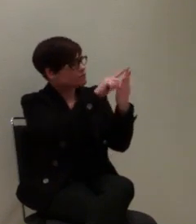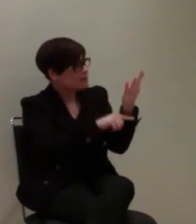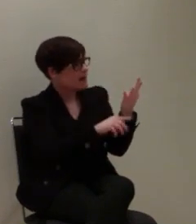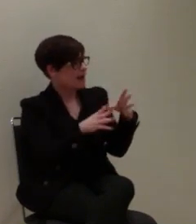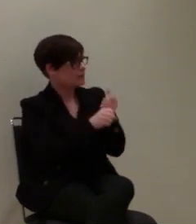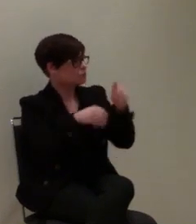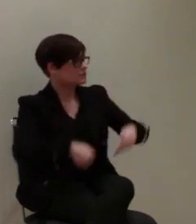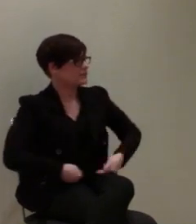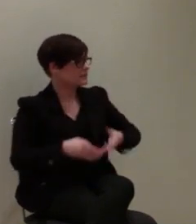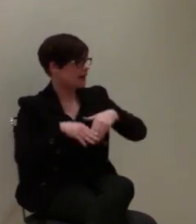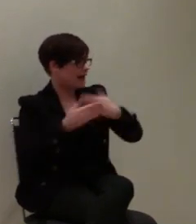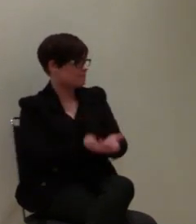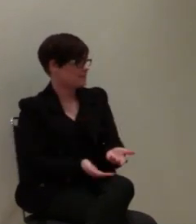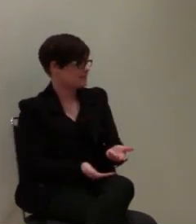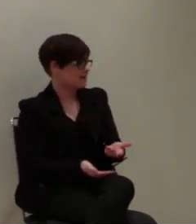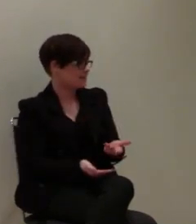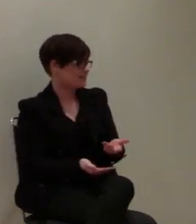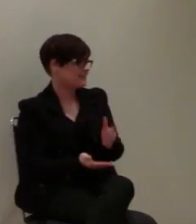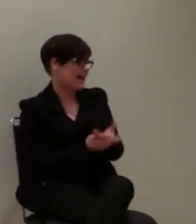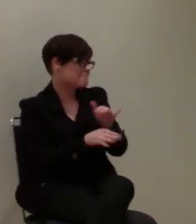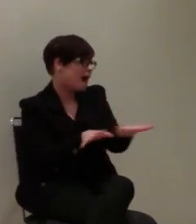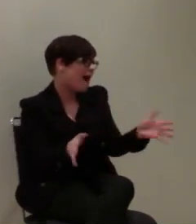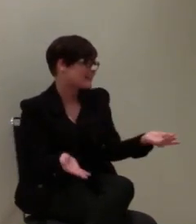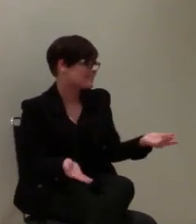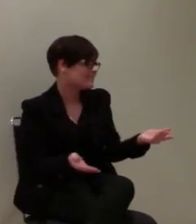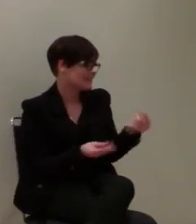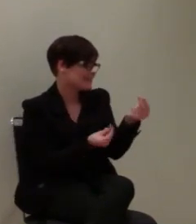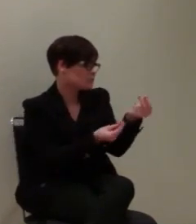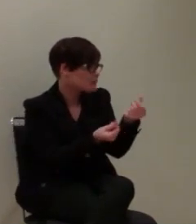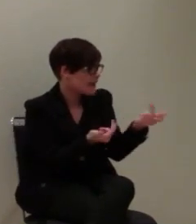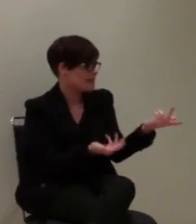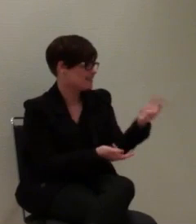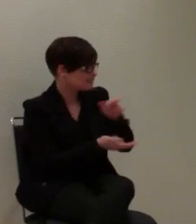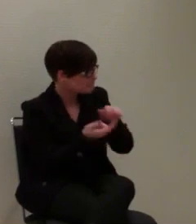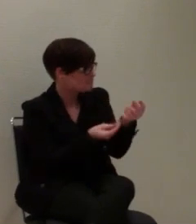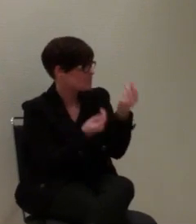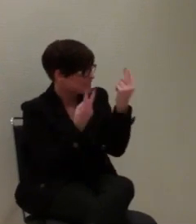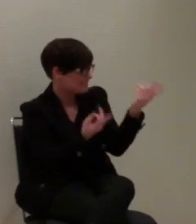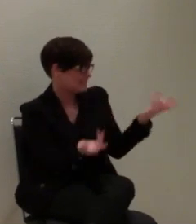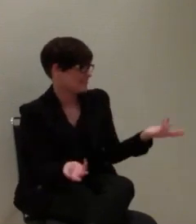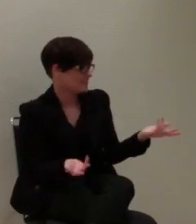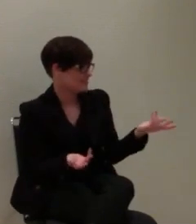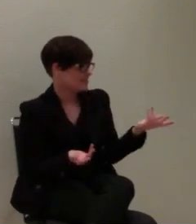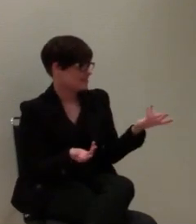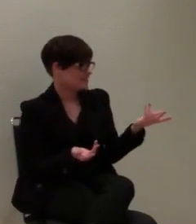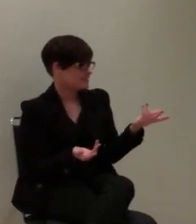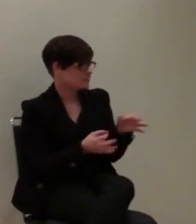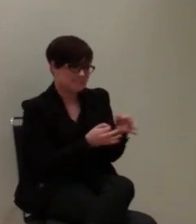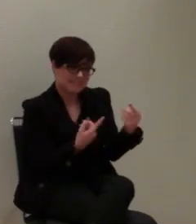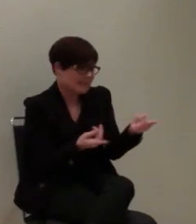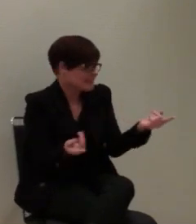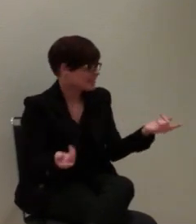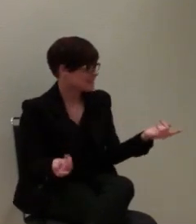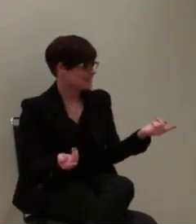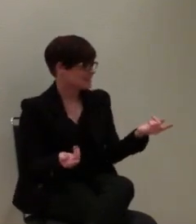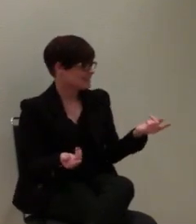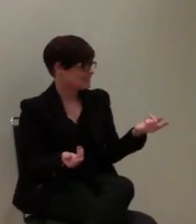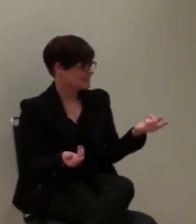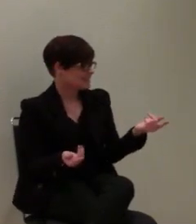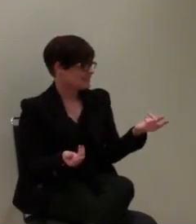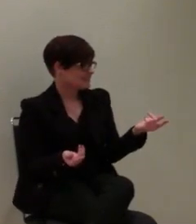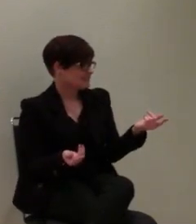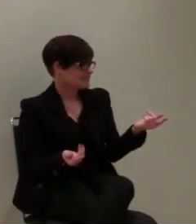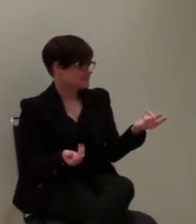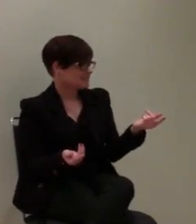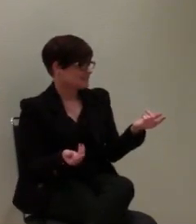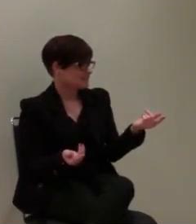Rettungsdienstanbietern aufgeteilt ist. Das ist ein Markt, da geht es um Geld und um nichts anderes. Da wird, das ist nicht